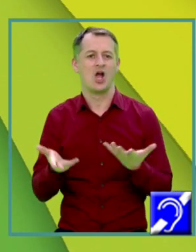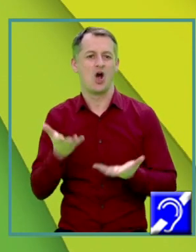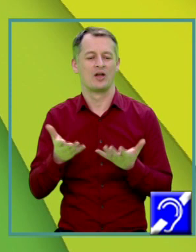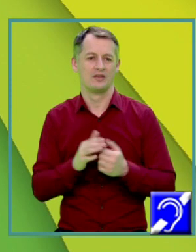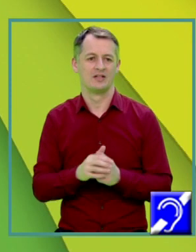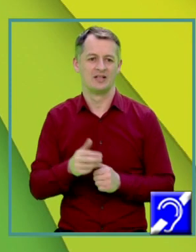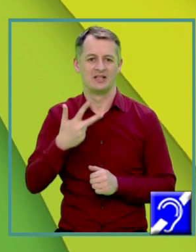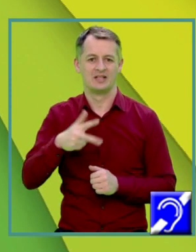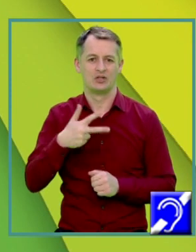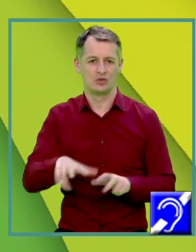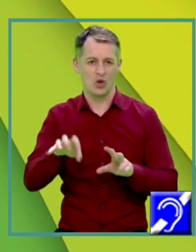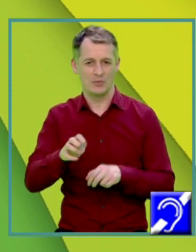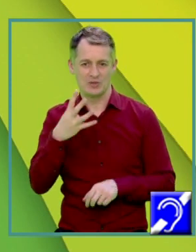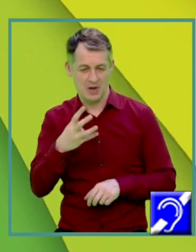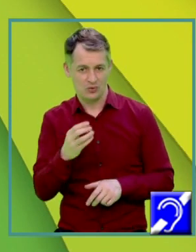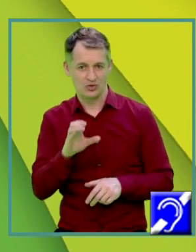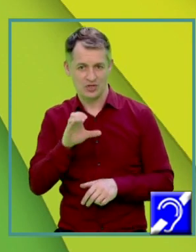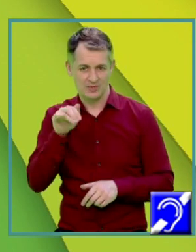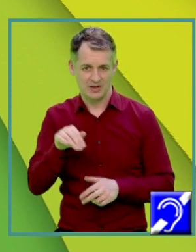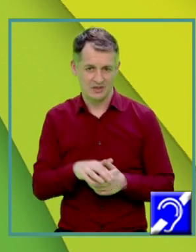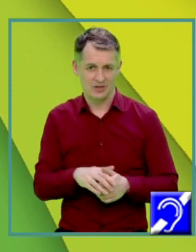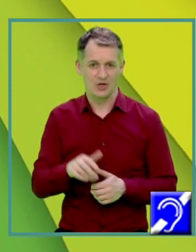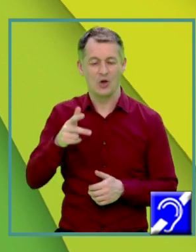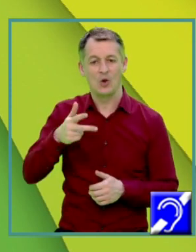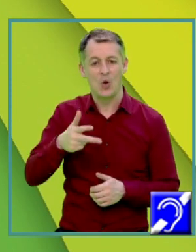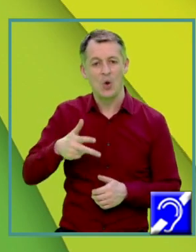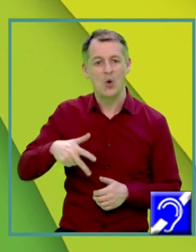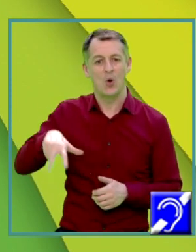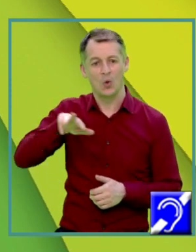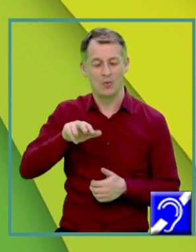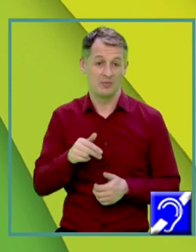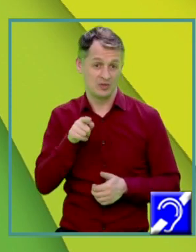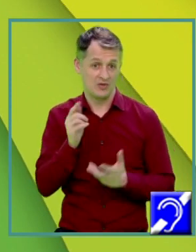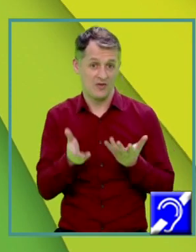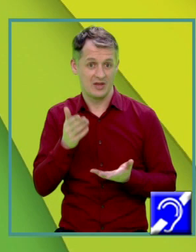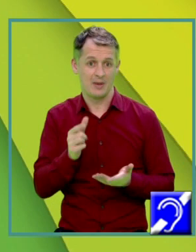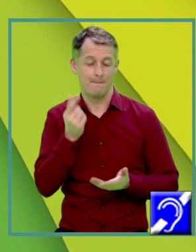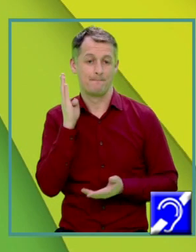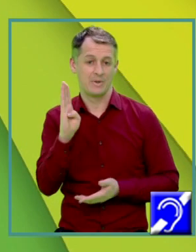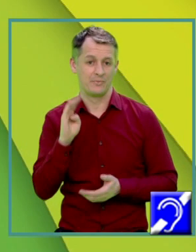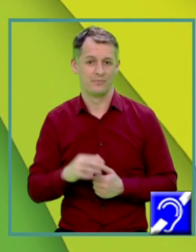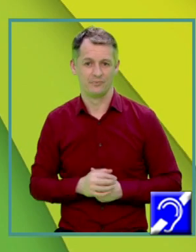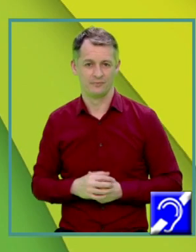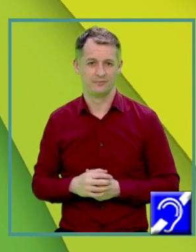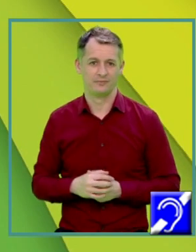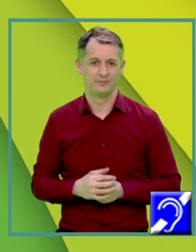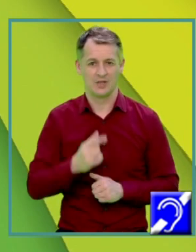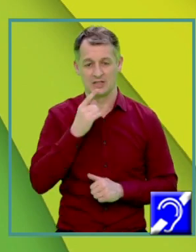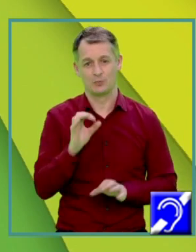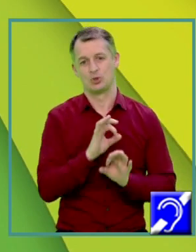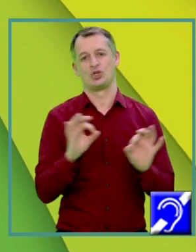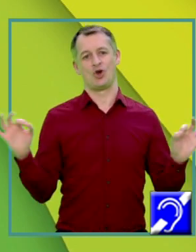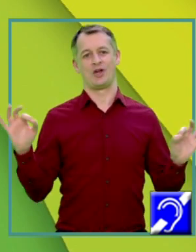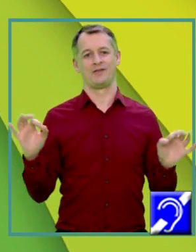384 cm cubi Aici apare varianta b Răspuns